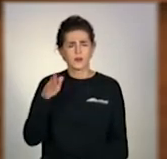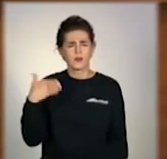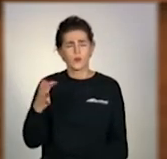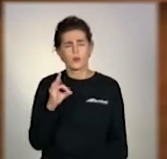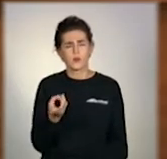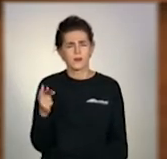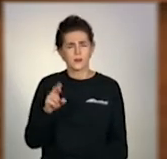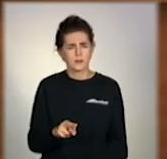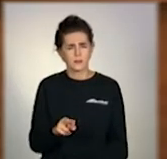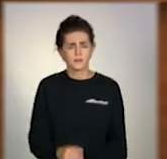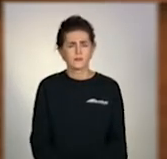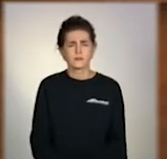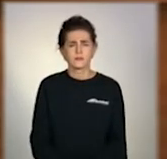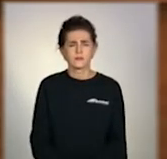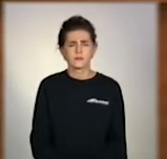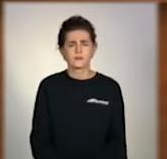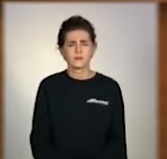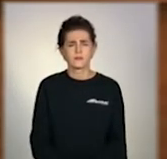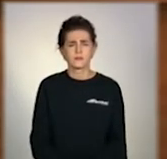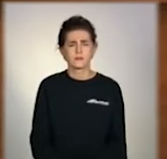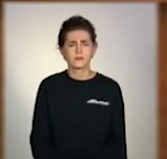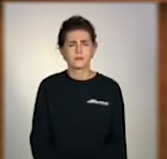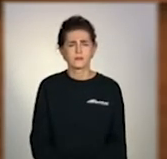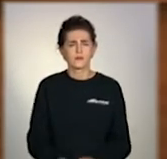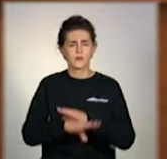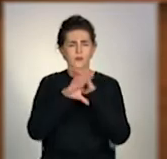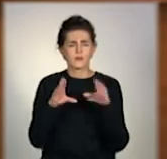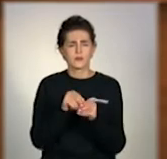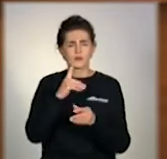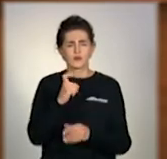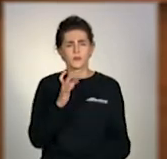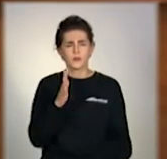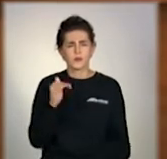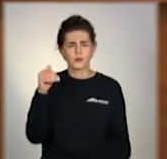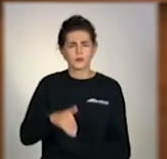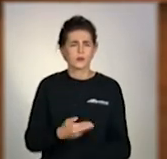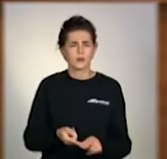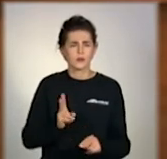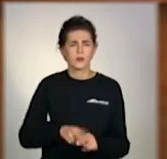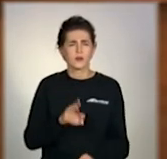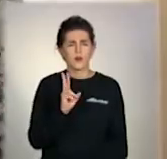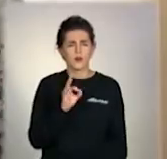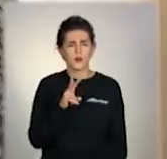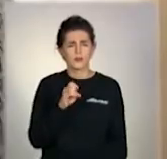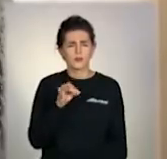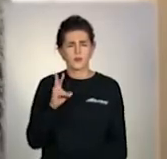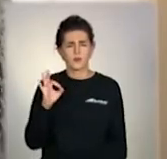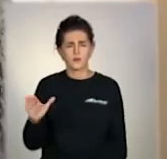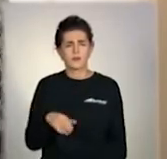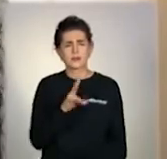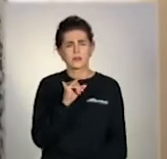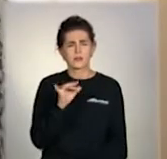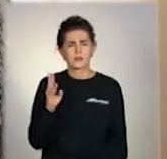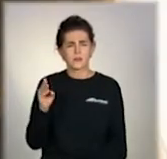Сергійовні, з моральної допомоги 150 тисяч колесників Нікіті. Від такої